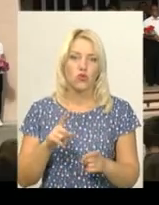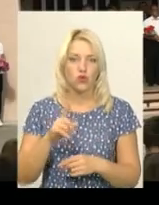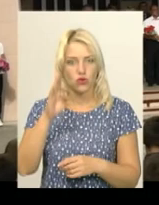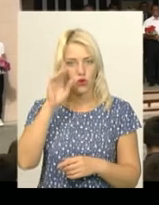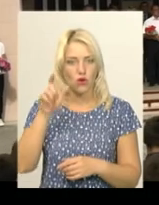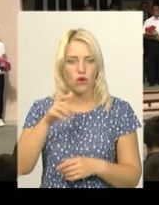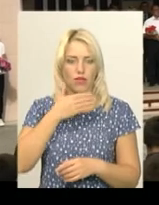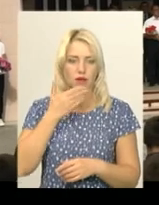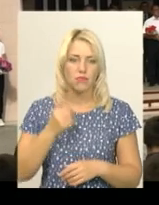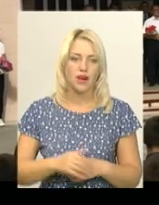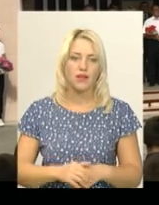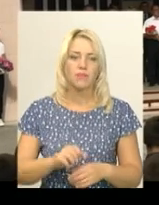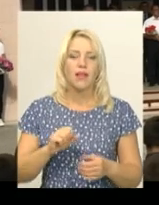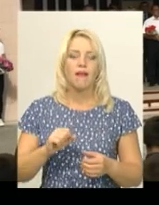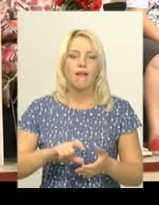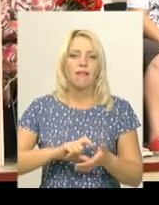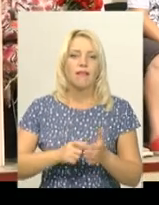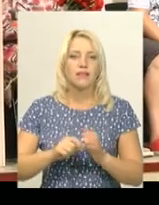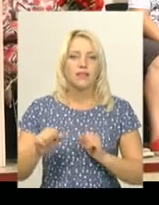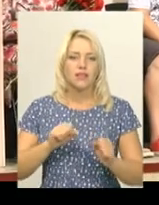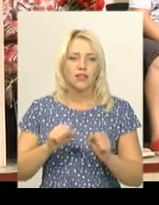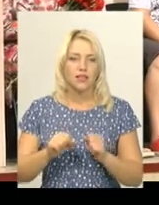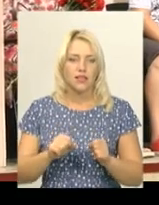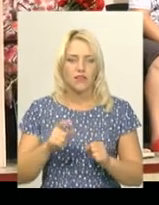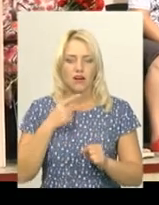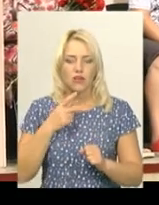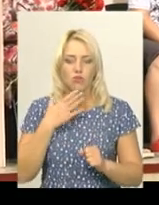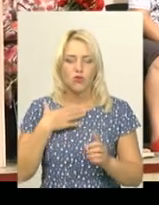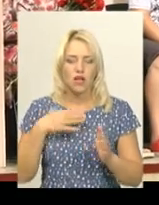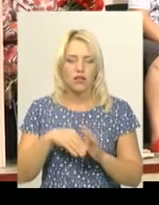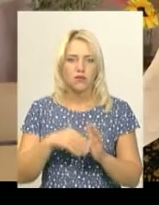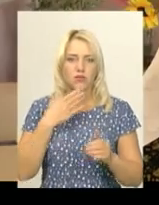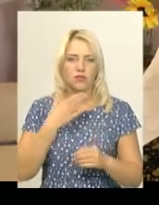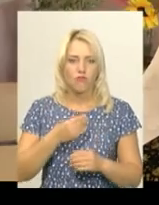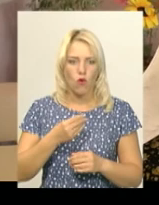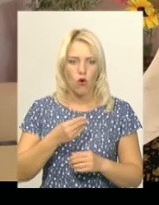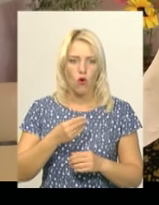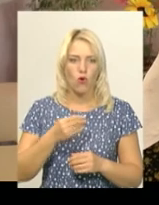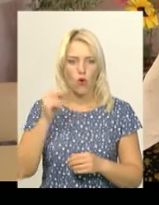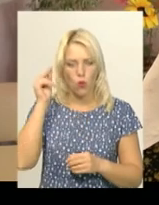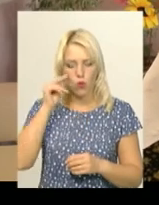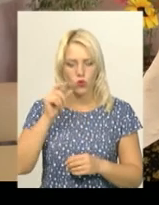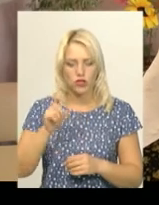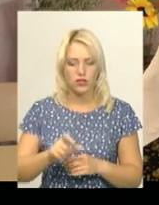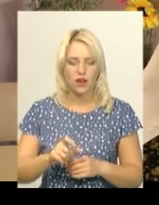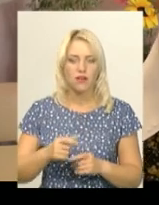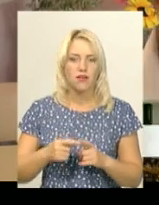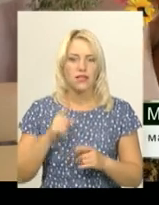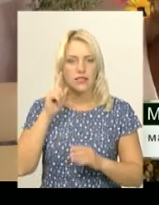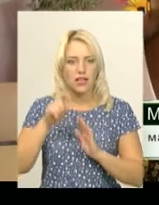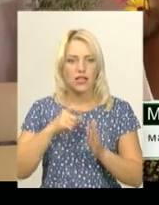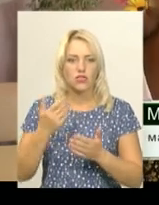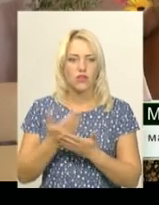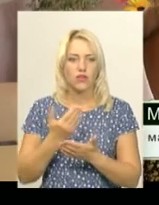немає. Класний керівник Дмитра Марія Доценка каже, про загибель свого учня дізналася Стелин Новин. Під Маріуполем 24 січня